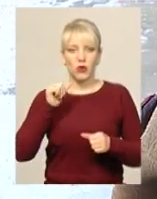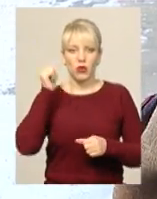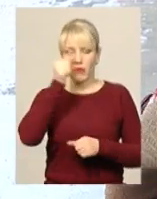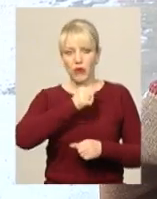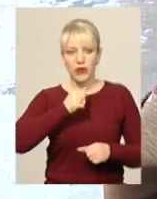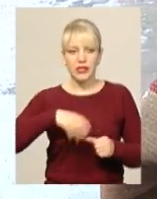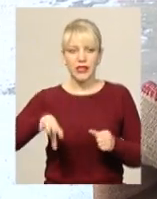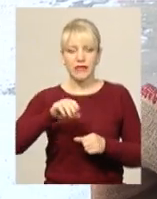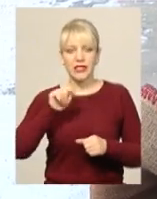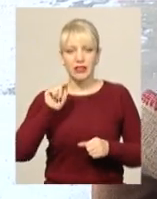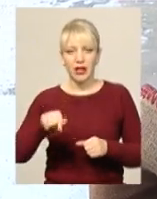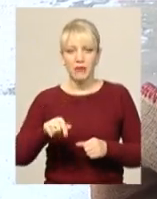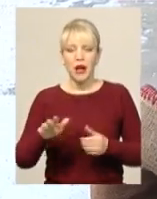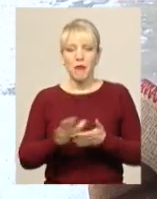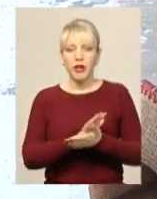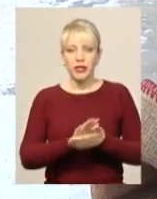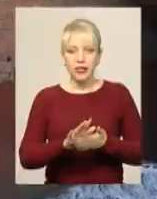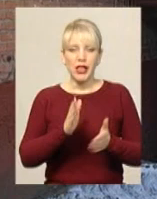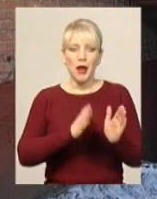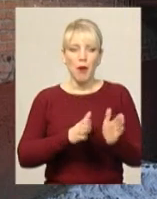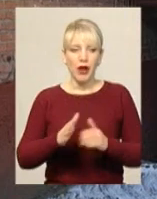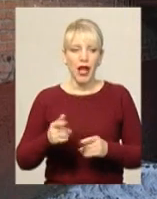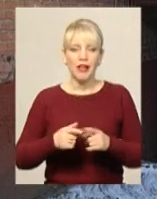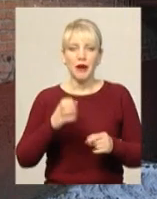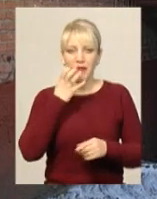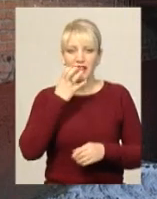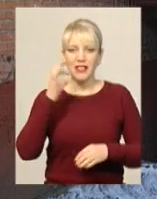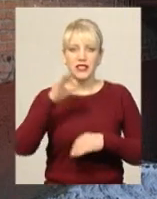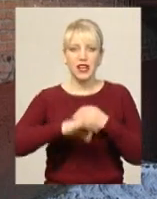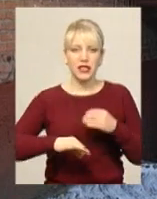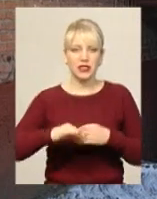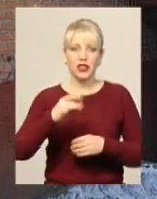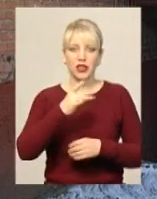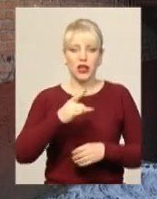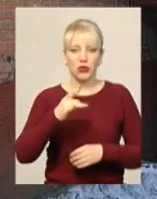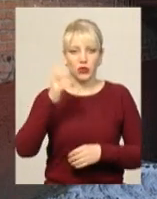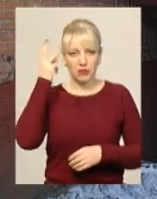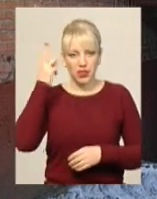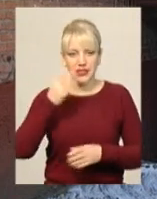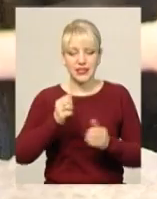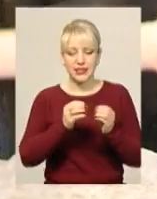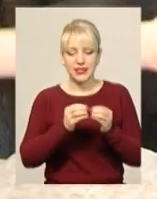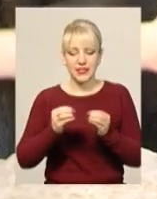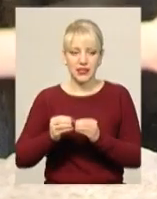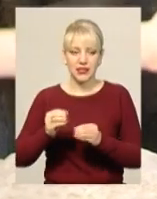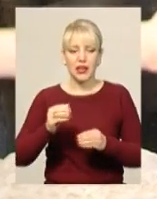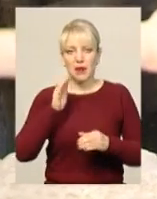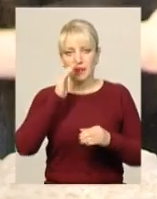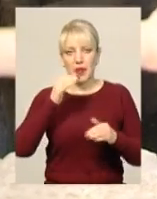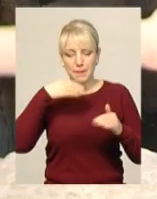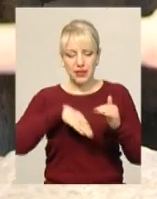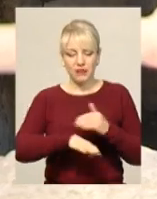і все там чисто, порядок». У Південно-Західному мікрорайоні Хмельницького десятки підвалів з позначкою укриття